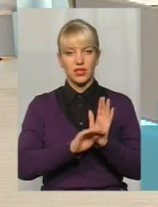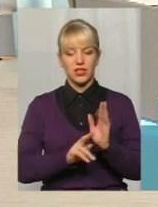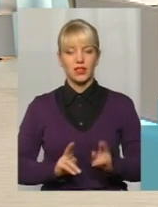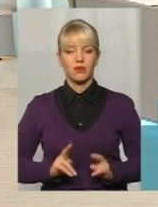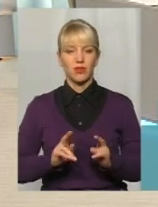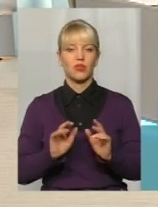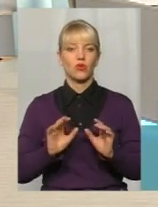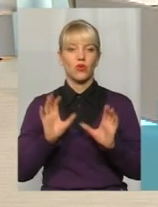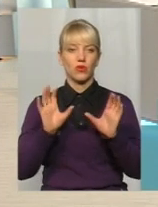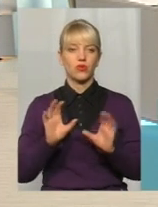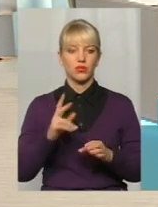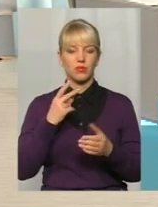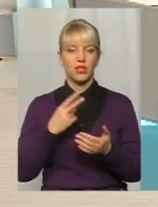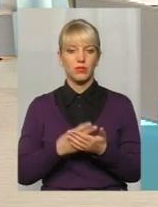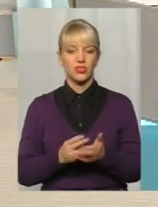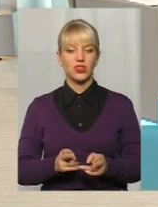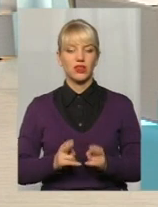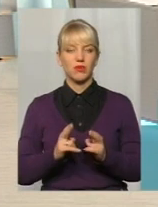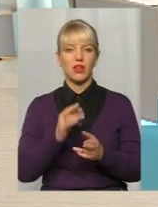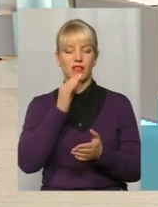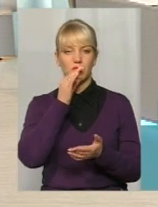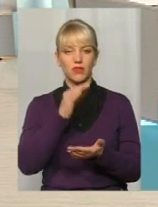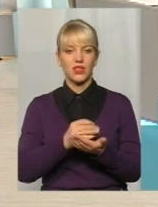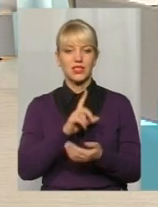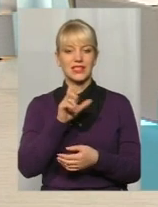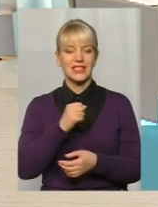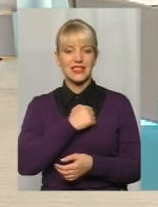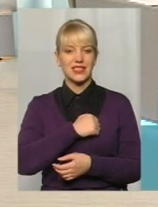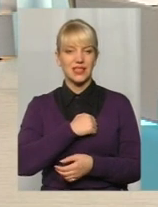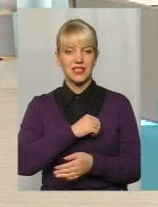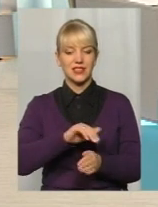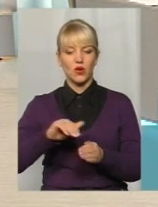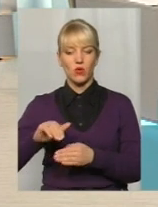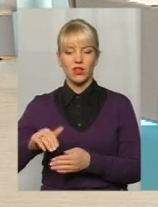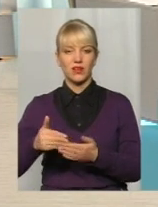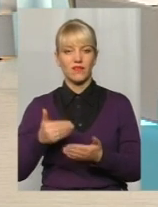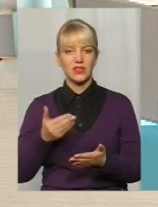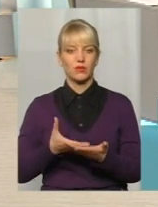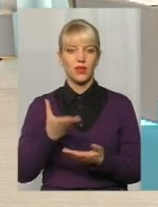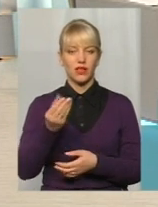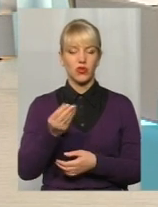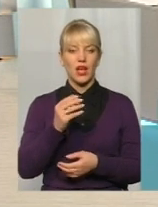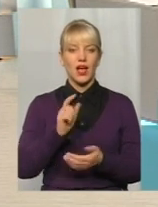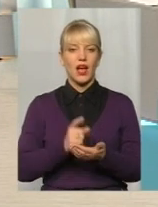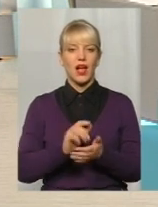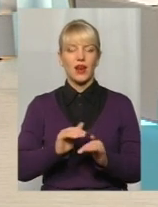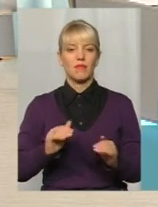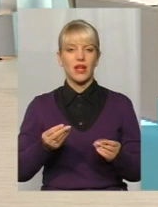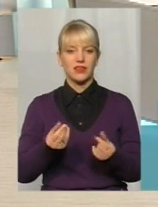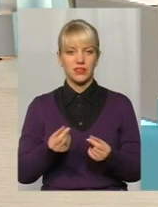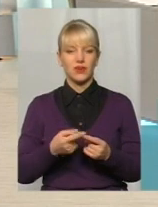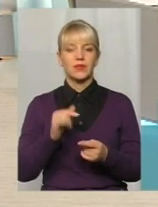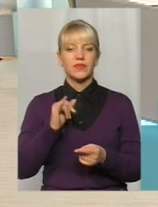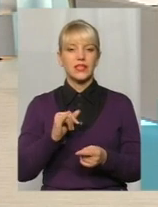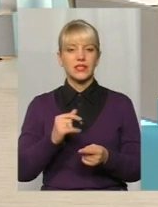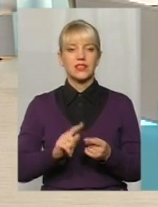передбачено кримінальну відповідальність за злісне ухилення від сплати аліментів. Дані справи, згідно кримінально